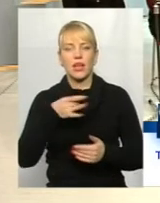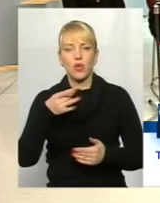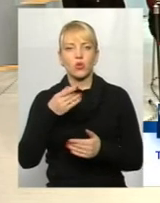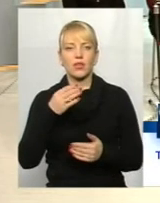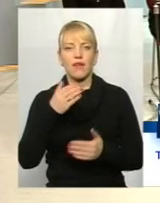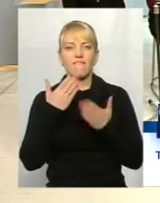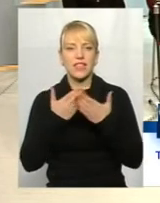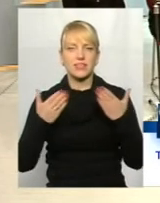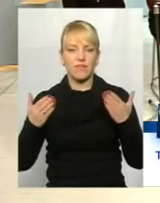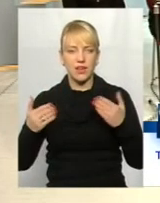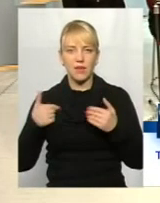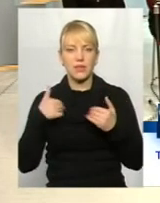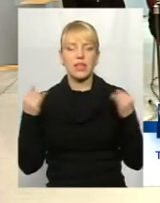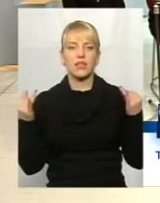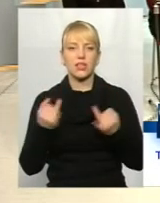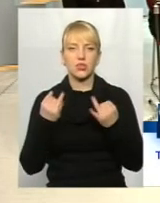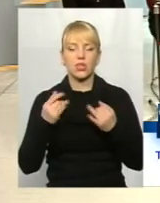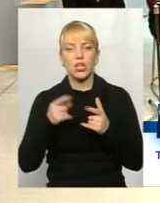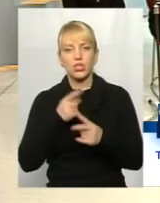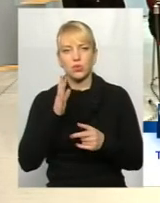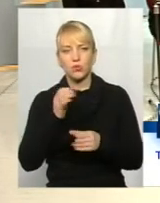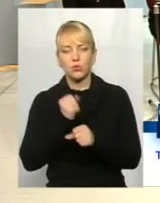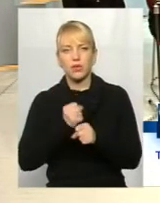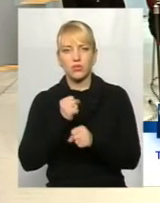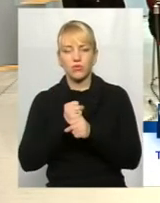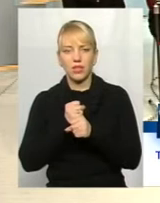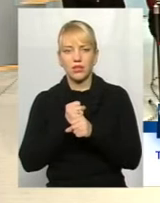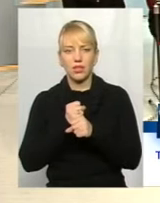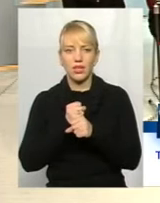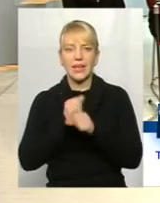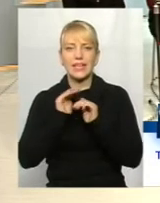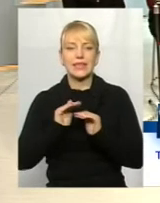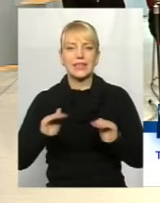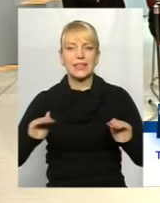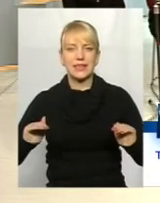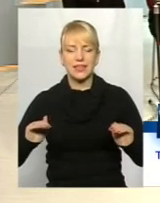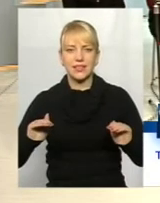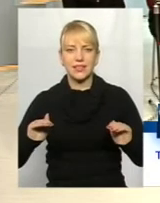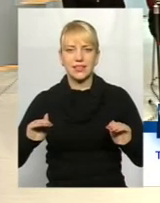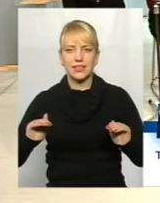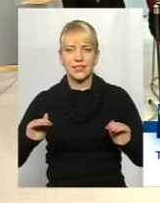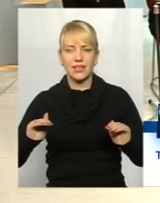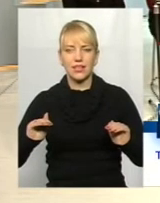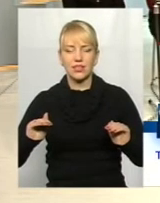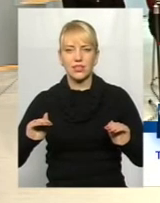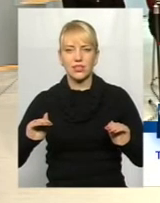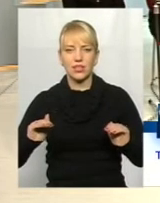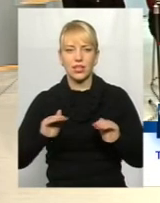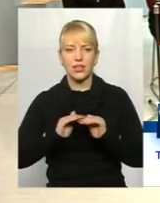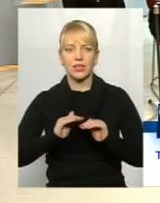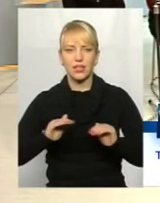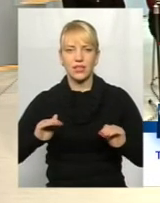мене торбує, чи будуть працювати дитячі війські спеціалісти поліклініки номер 2?